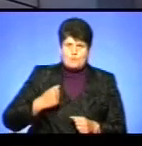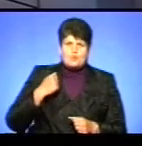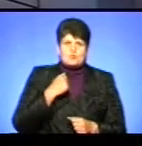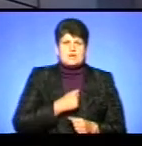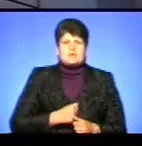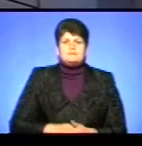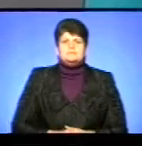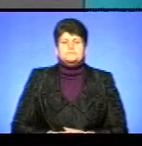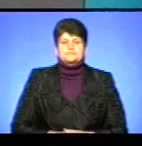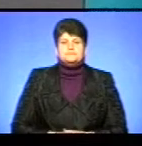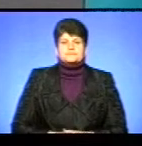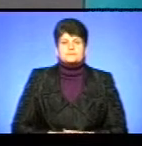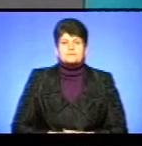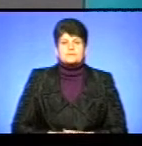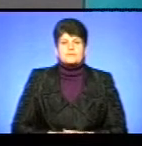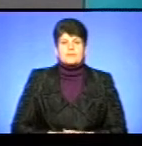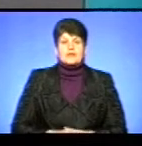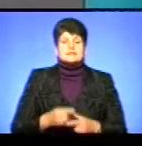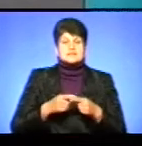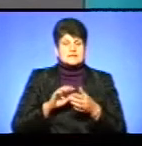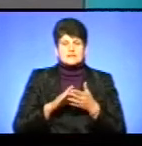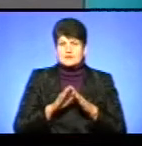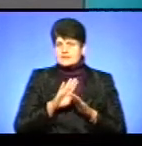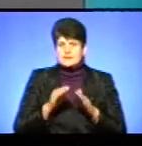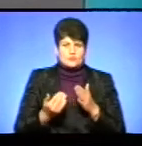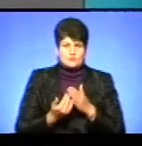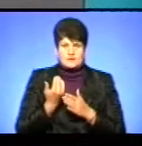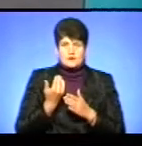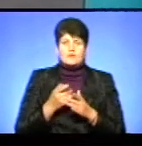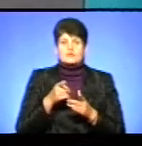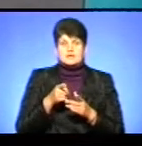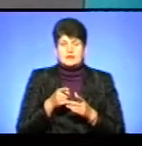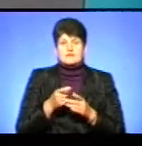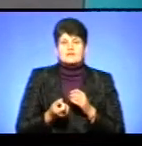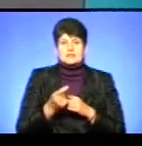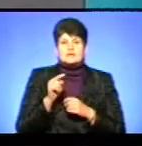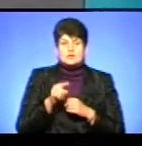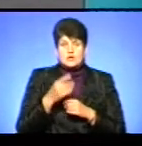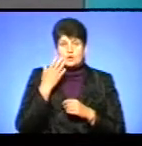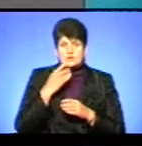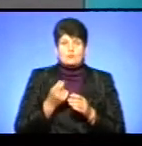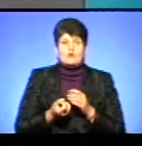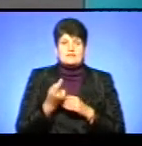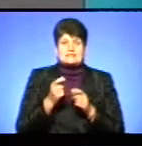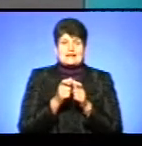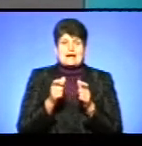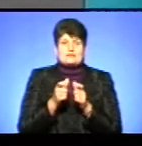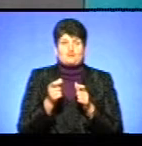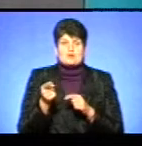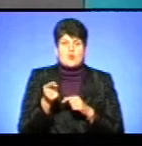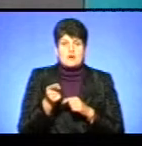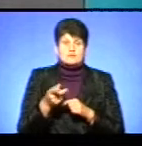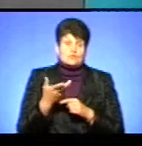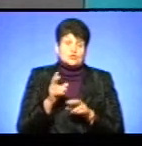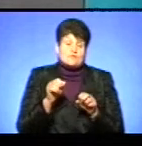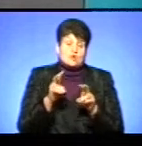Я вам дякую за запитання. Ми знаємо, що ситуація не нова, вона виникла тоді, коли ми запровадили картку Тернополянина, але, власне, можливо, десь розглядалося,